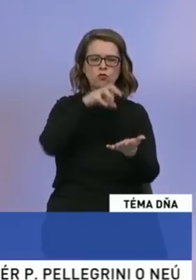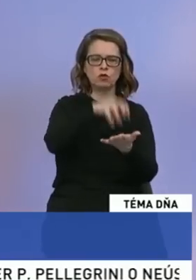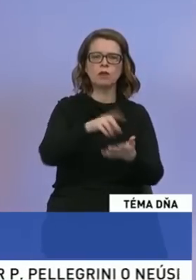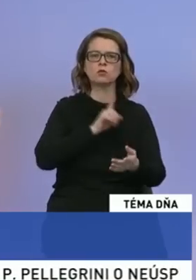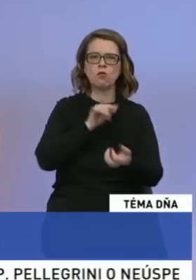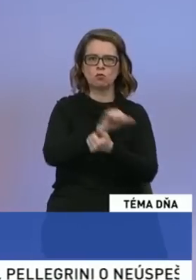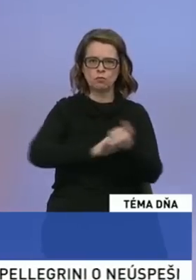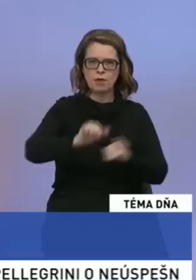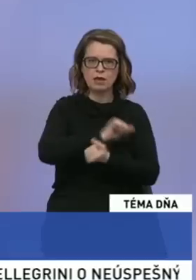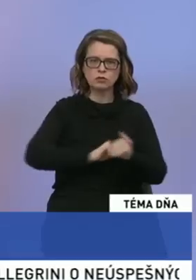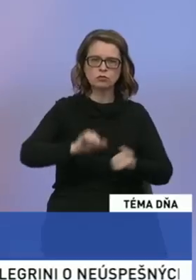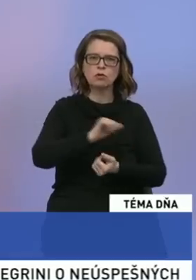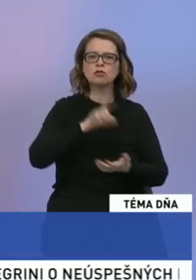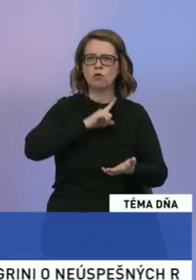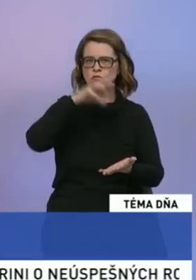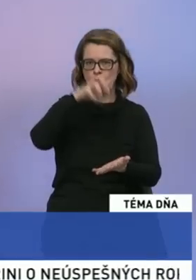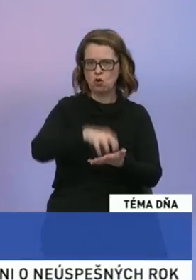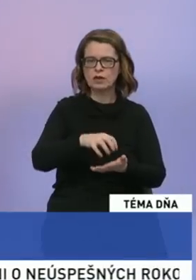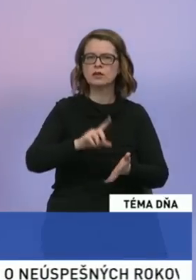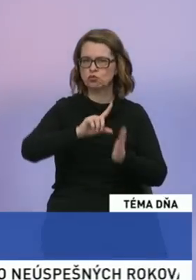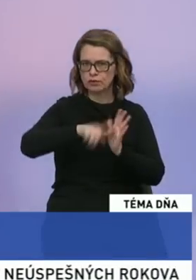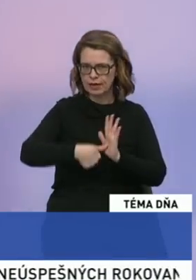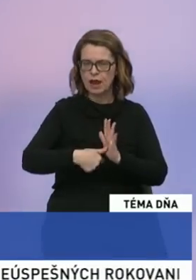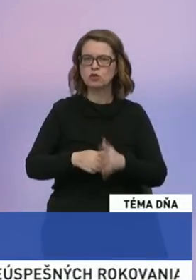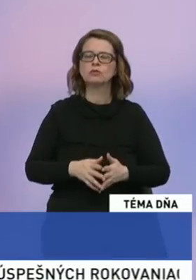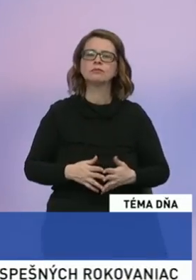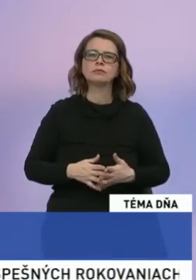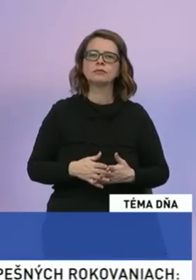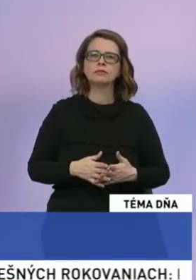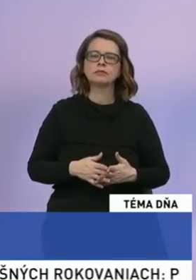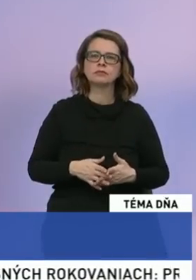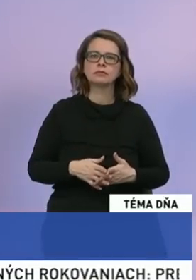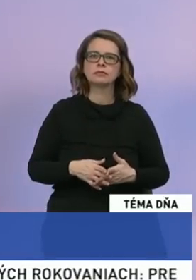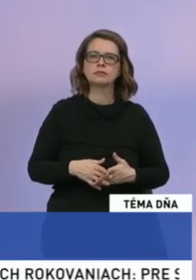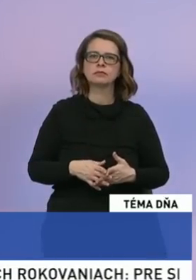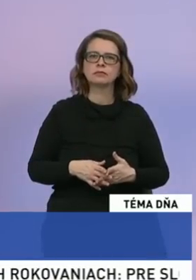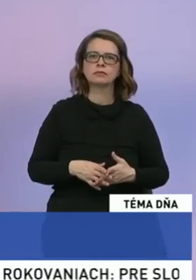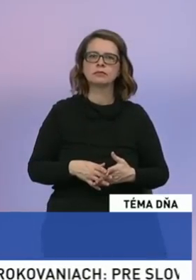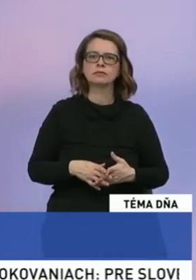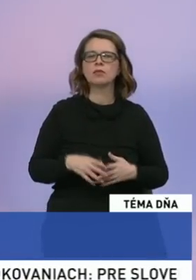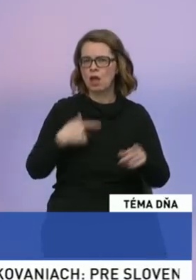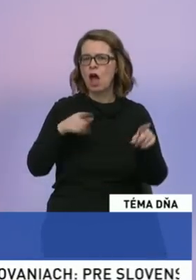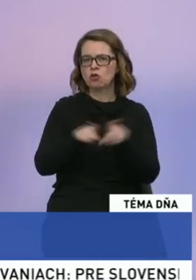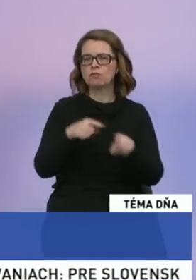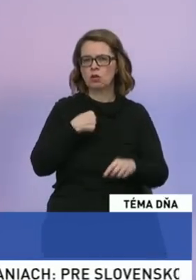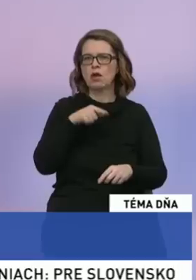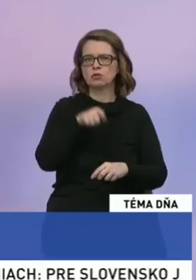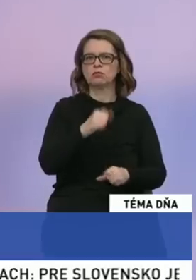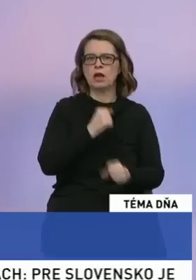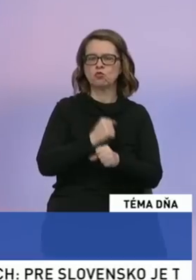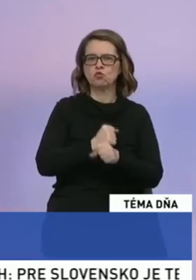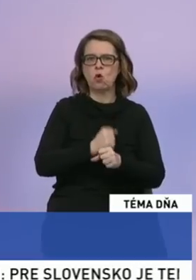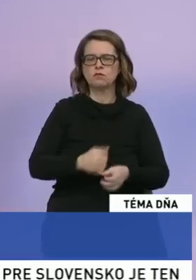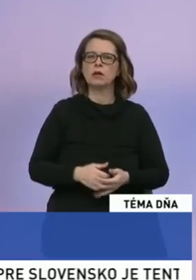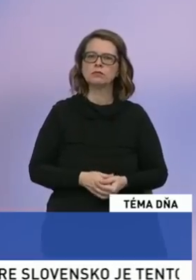mestu, svojmu okresu, svojmu kraju. A nakladol by som asi takto aj ja so svojím mandátom. Ale čo je